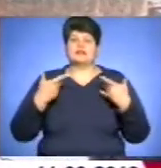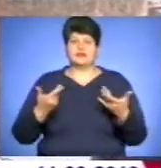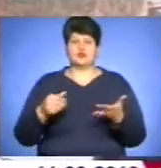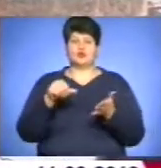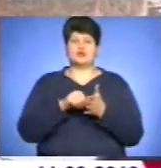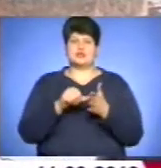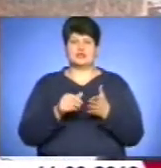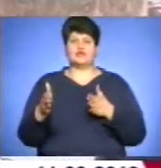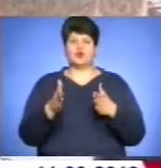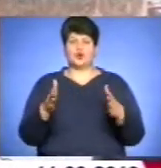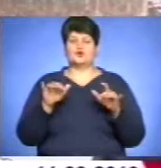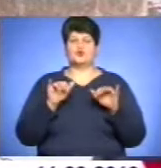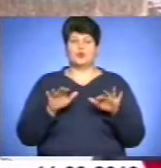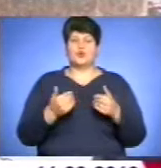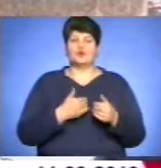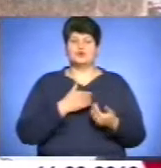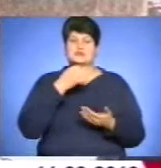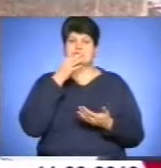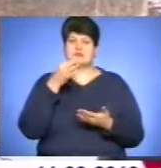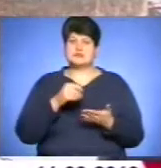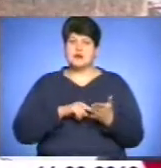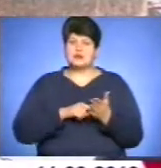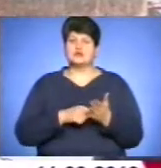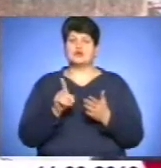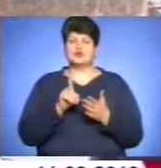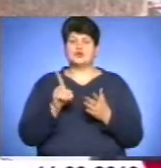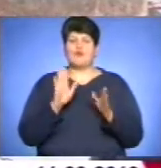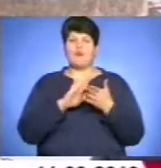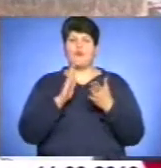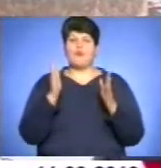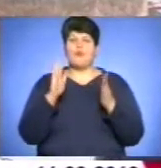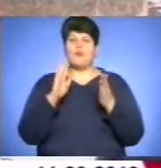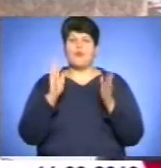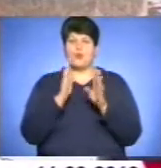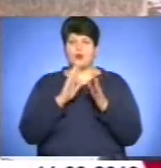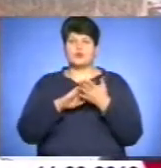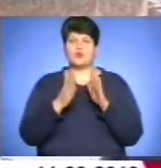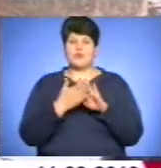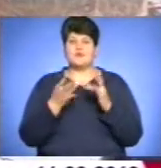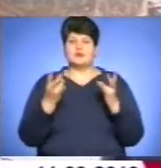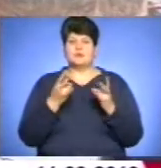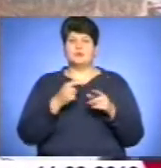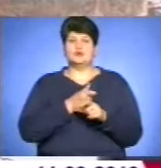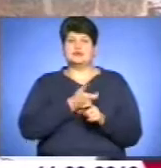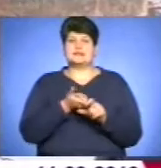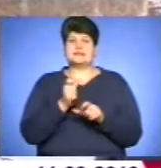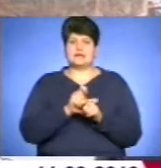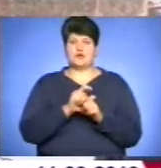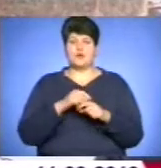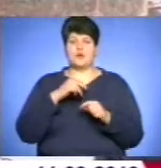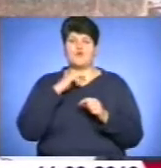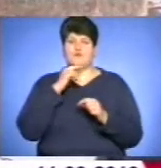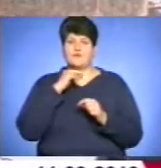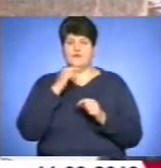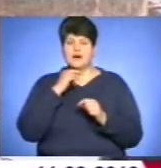дорожнього руху, хотілося б наголосити, що в даних погодніх умовах бути максимально обережними, враховувати погодню обстановку,